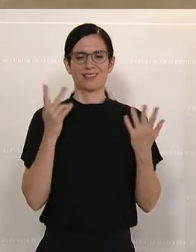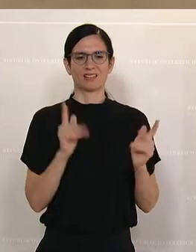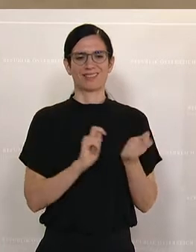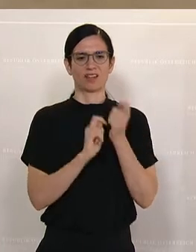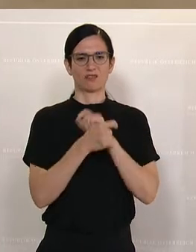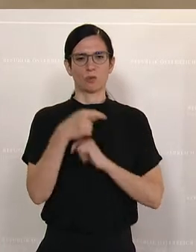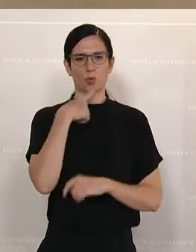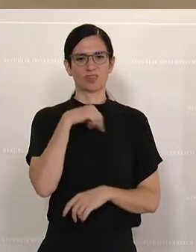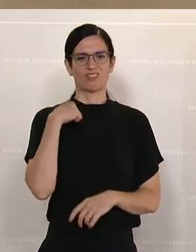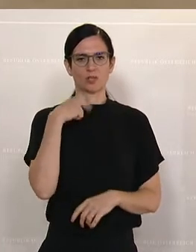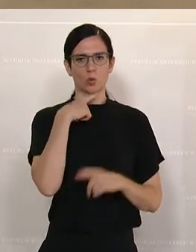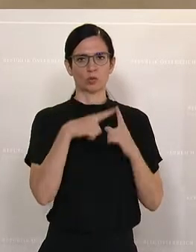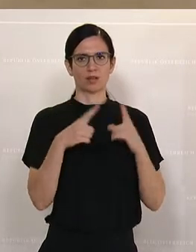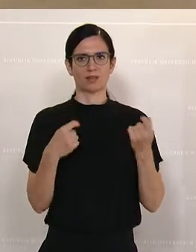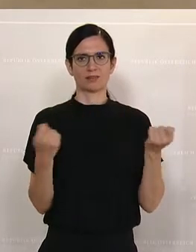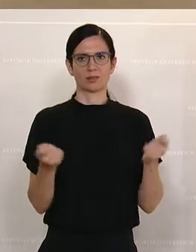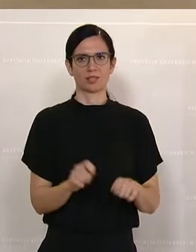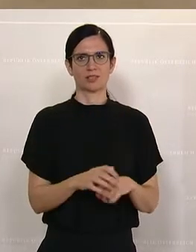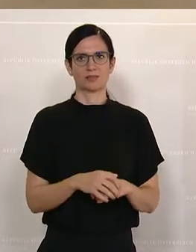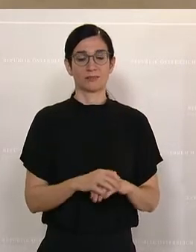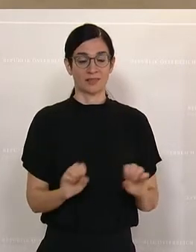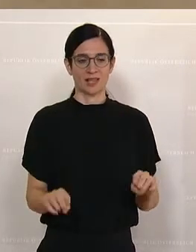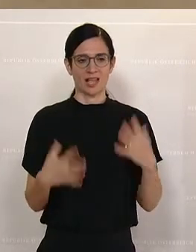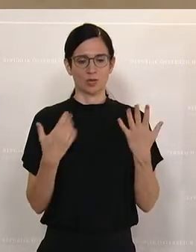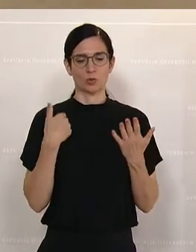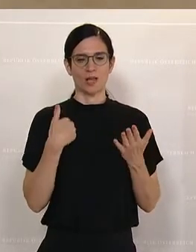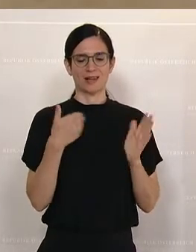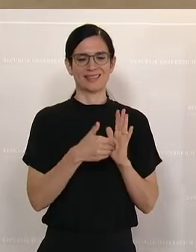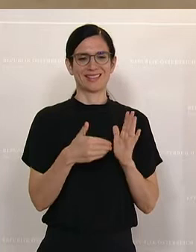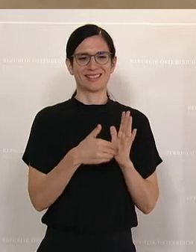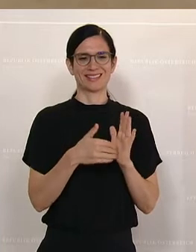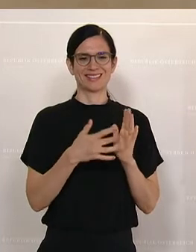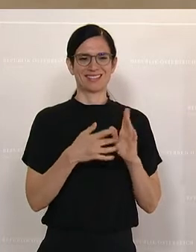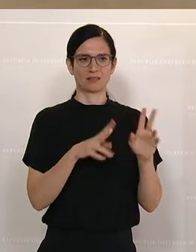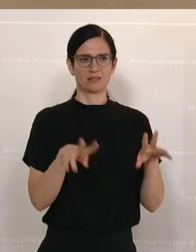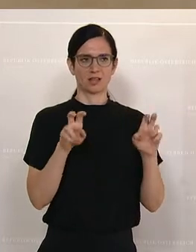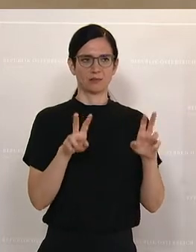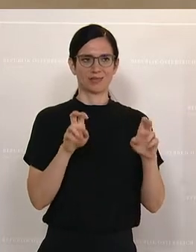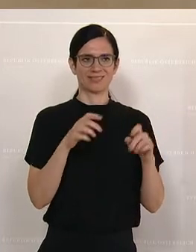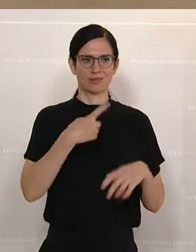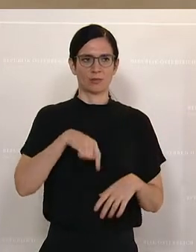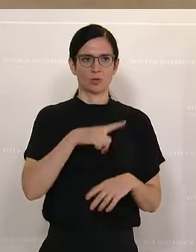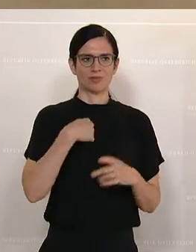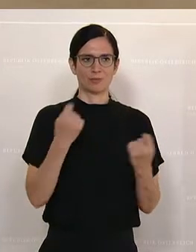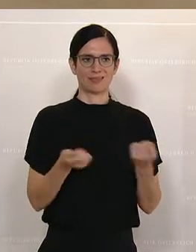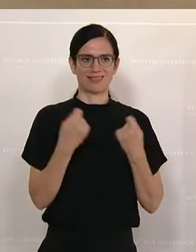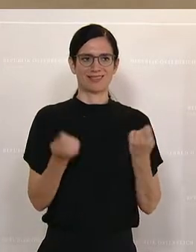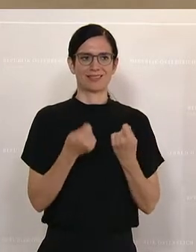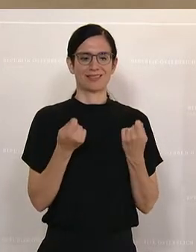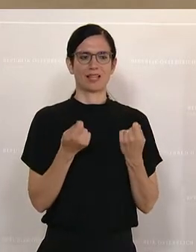-Weiß-Rot-Karte beschließen. Aktuell eines der drängendsten Themen bei uns in den Betrieben